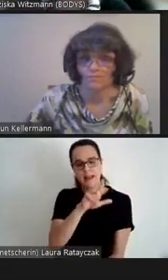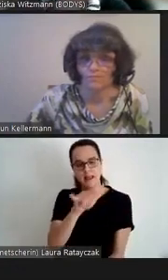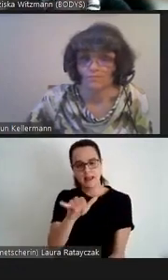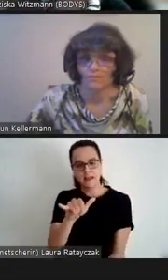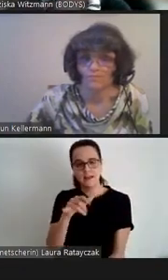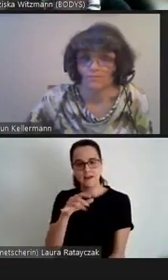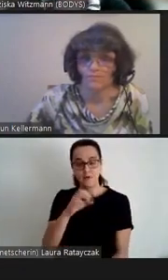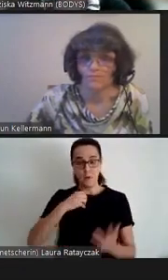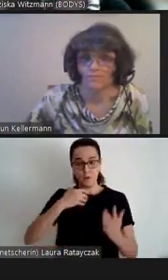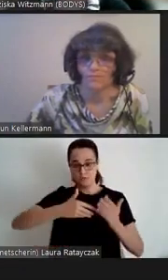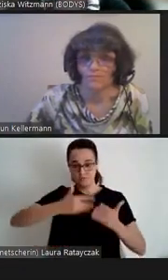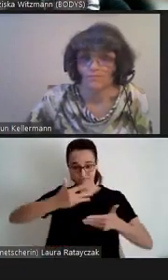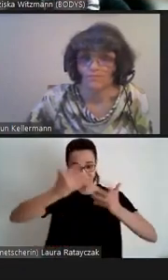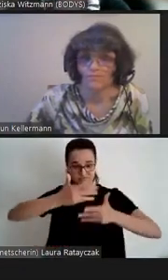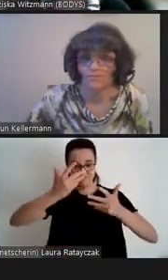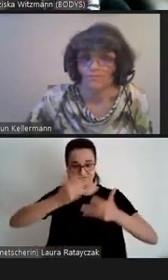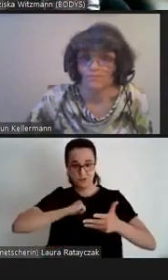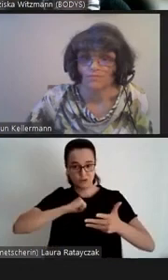nicht so schnell da her.